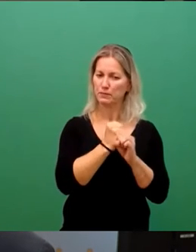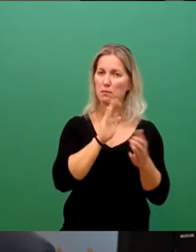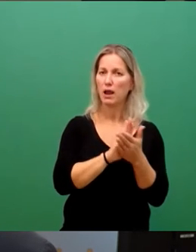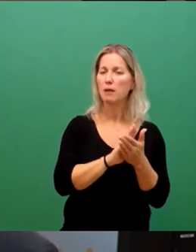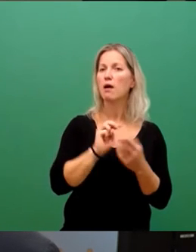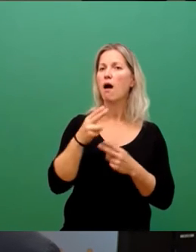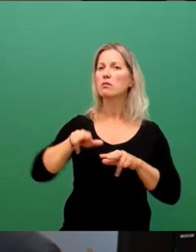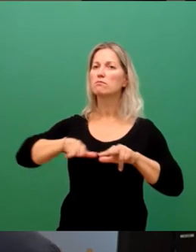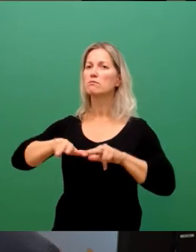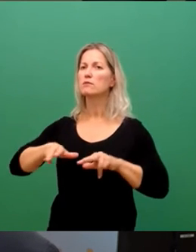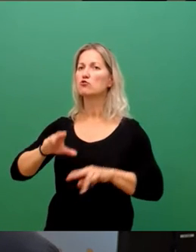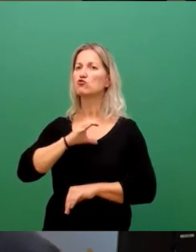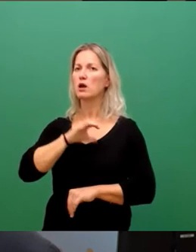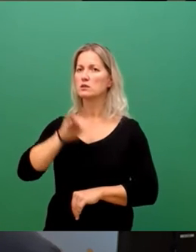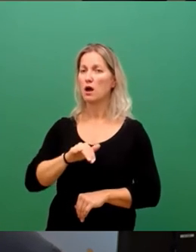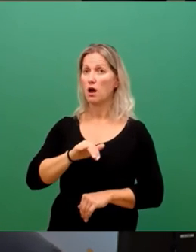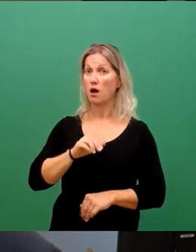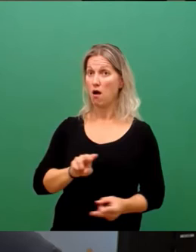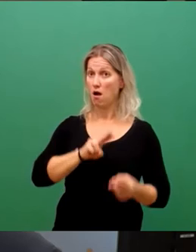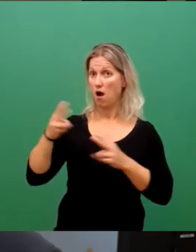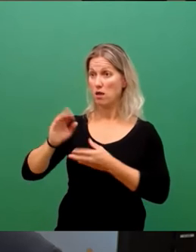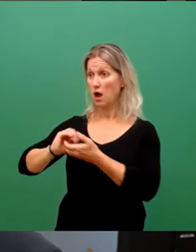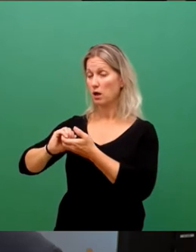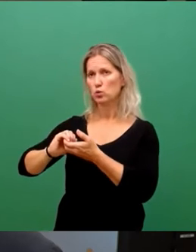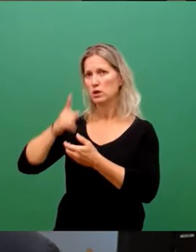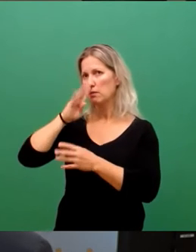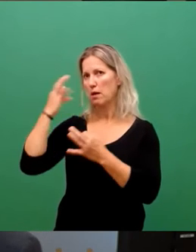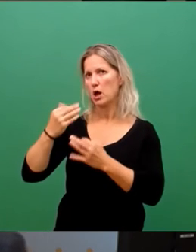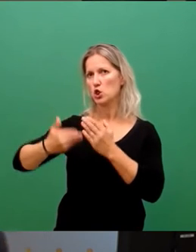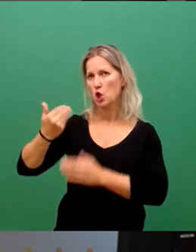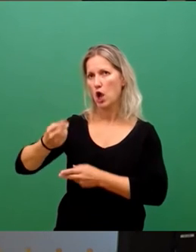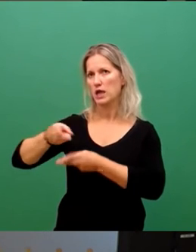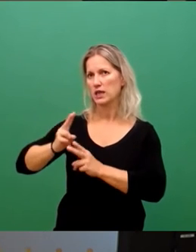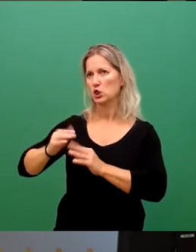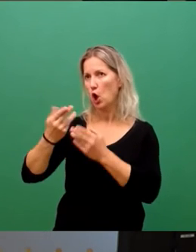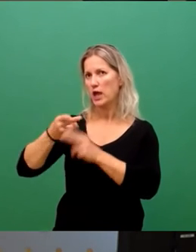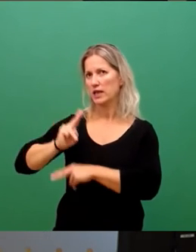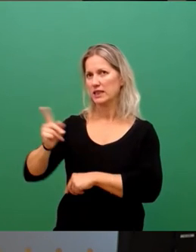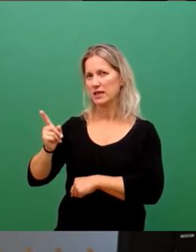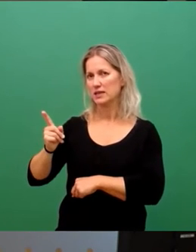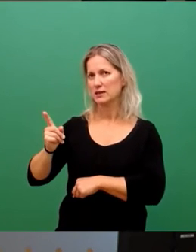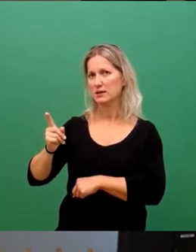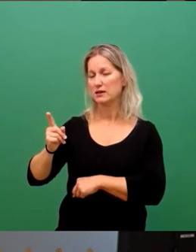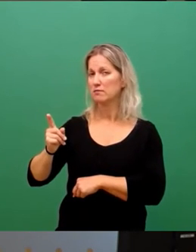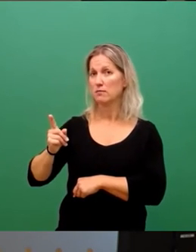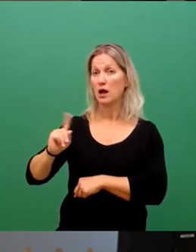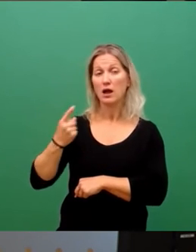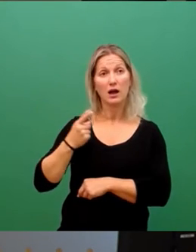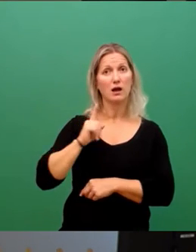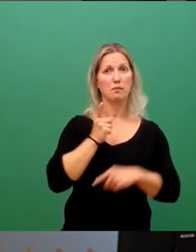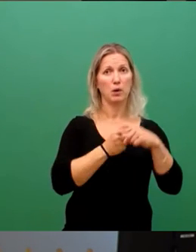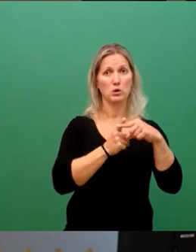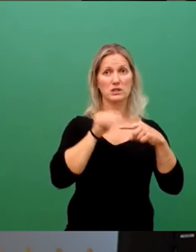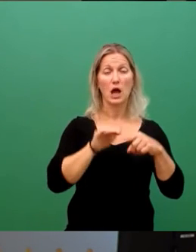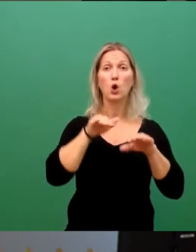nur mittels neuer Kredite erreicht werden können. Auf der Haben-Seite stehen ebenfalls über 600